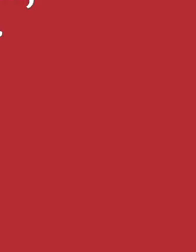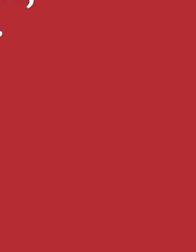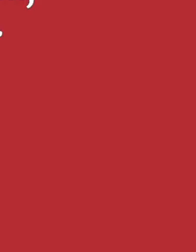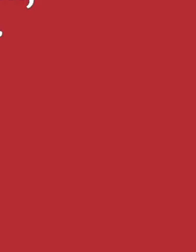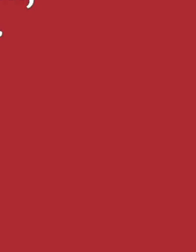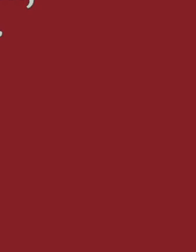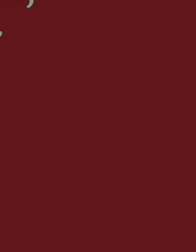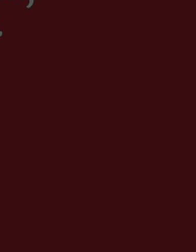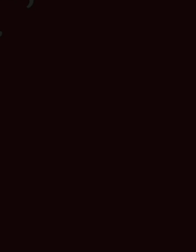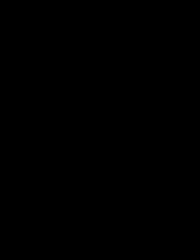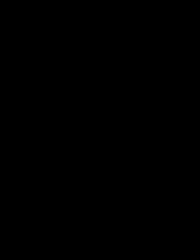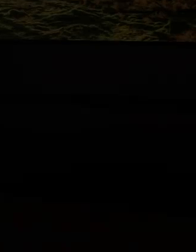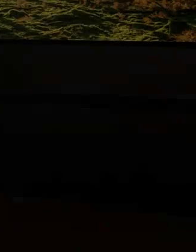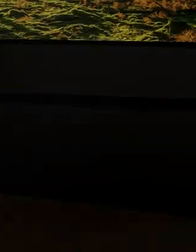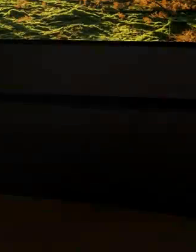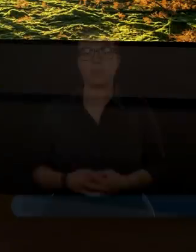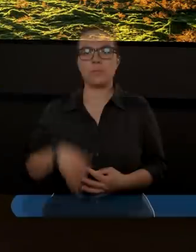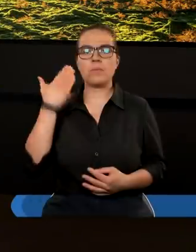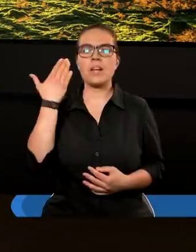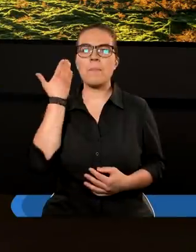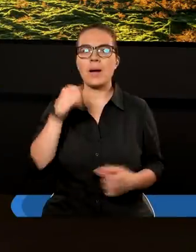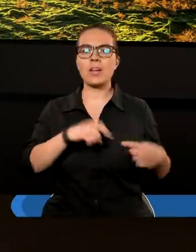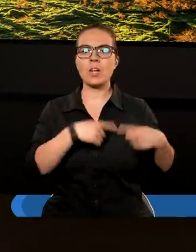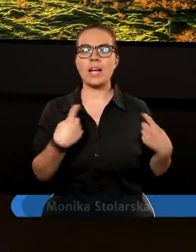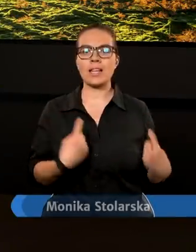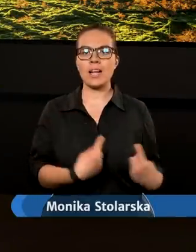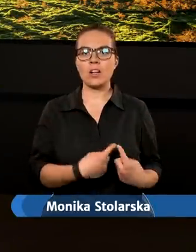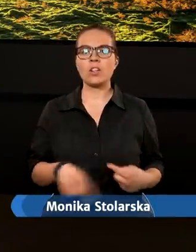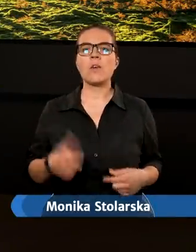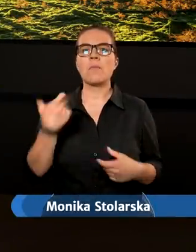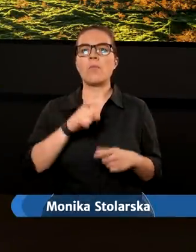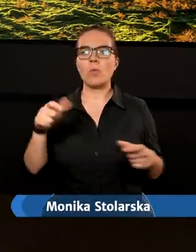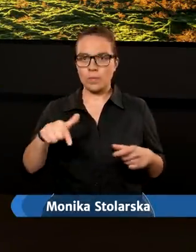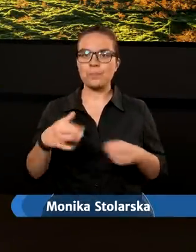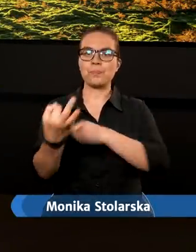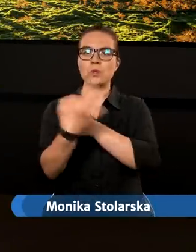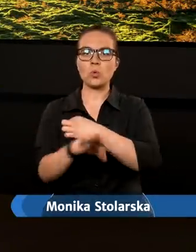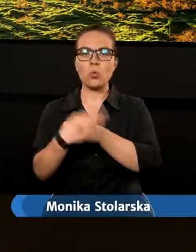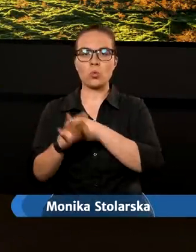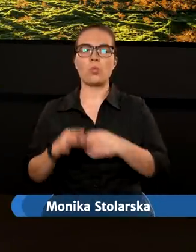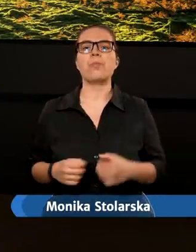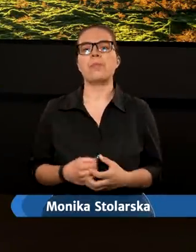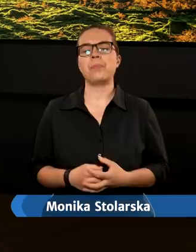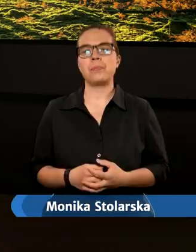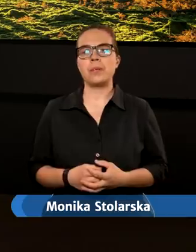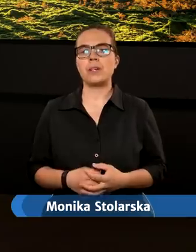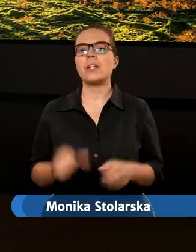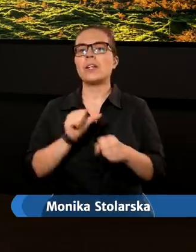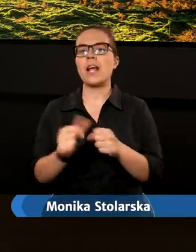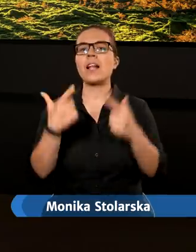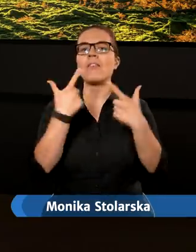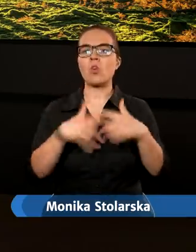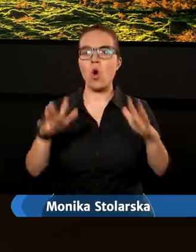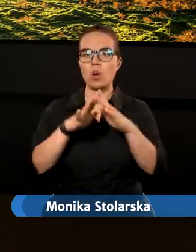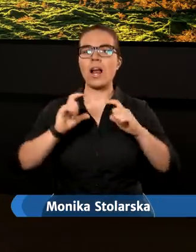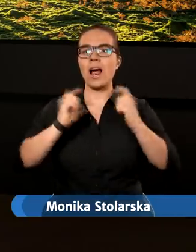Dziękujemy. Witam bardzo serdecznie podczas Studium Pisma Świętego. Jesteśmy w